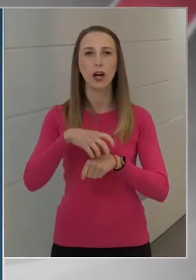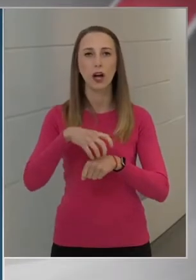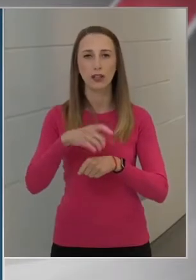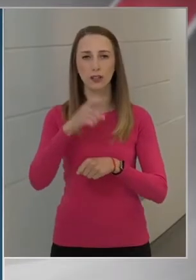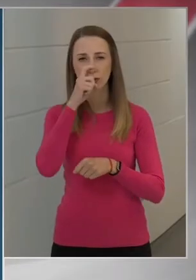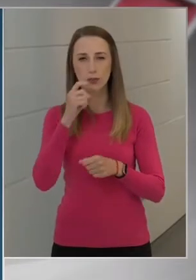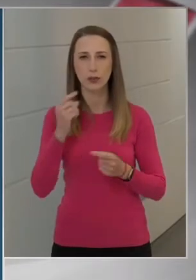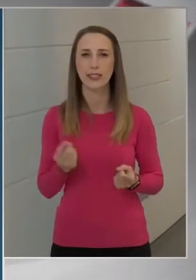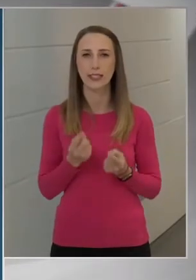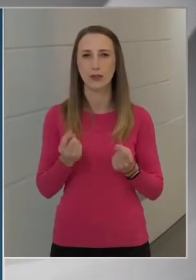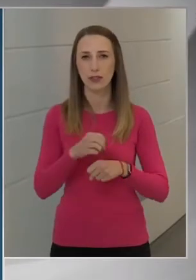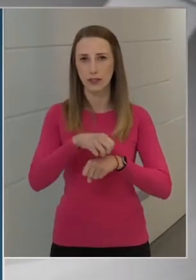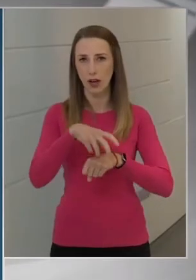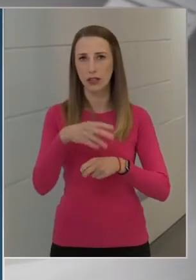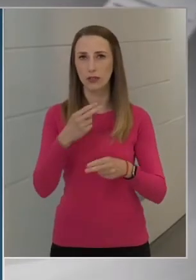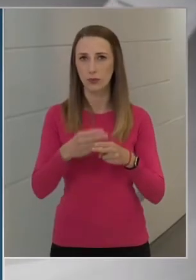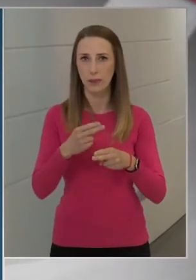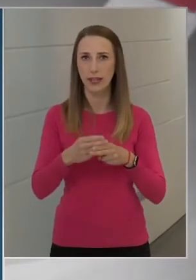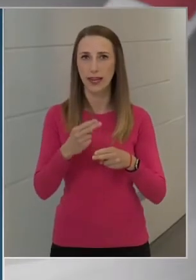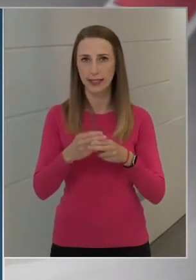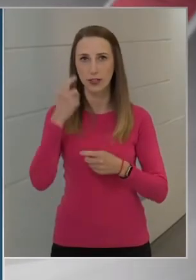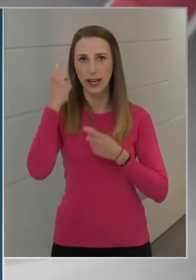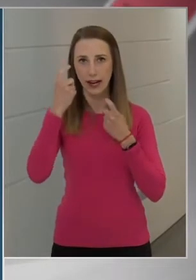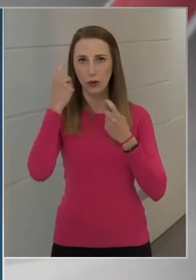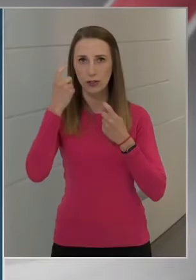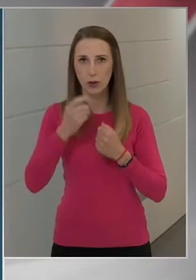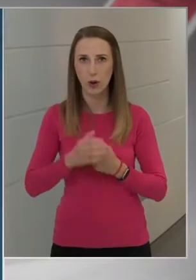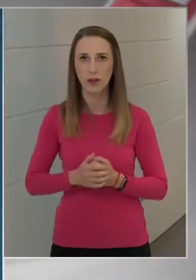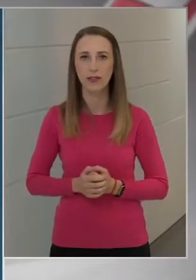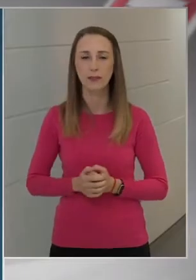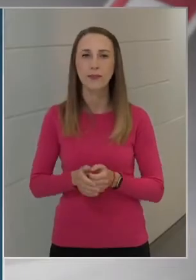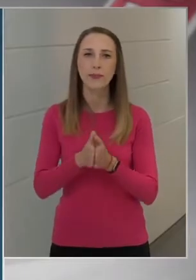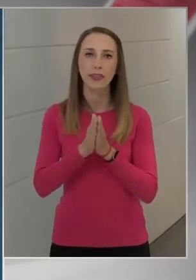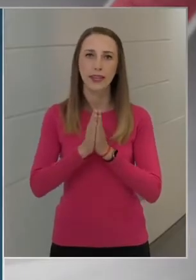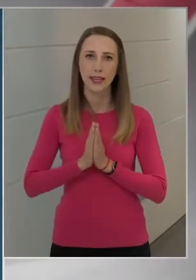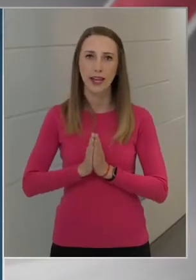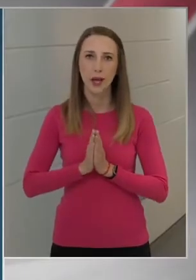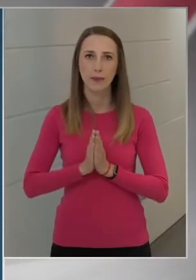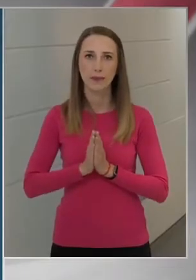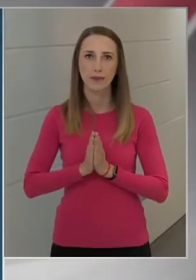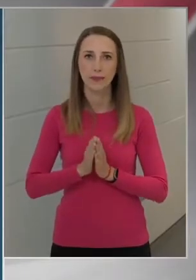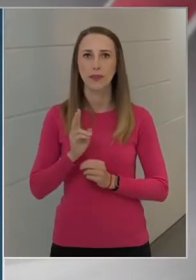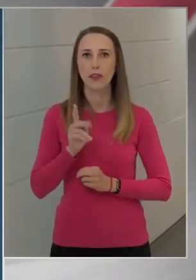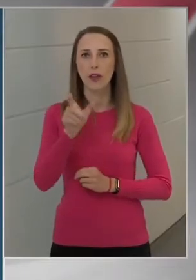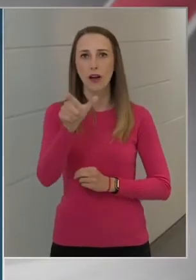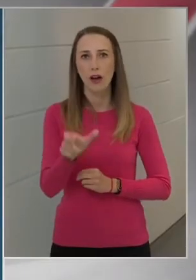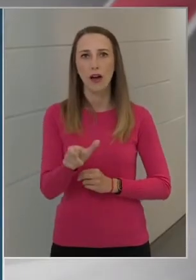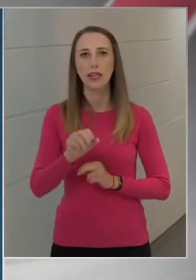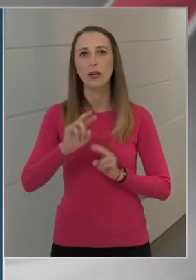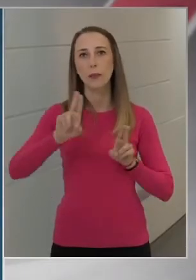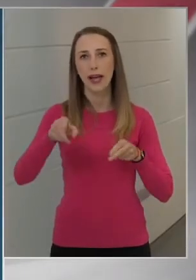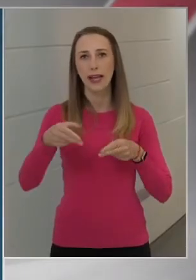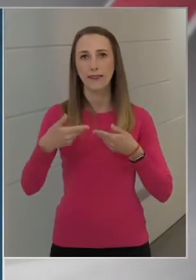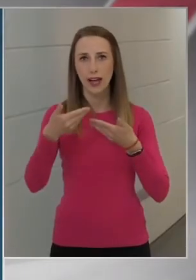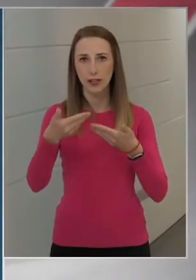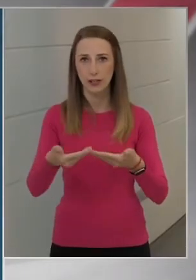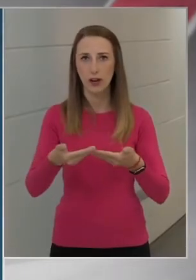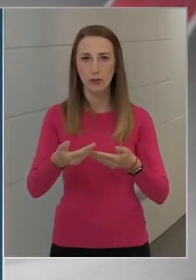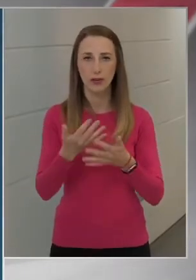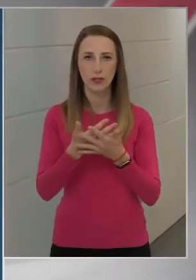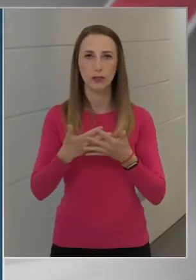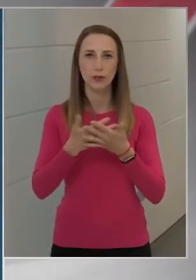rosszindulatú daganatos megbetegedésekre gondolok. Kérem, hogy aki meghívást kap a